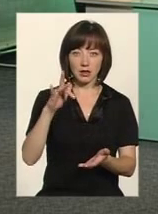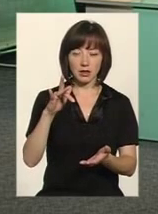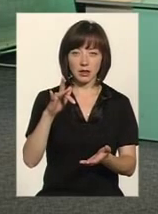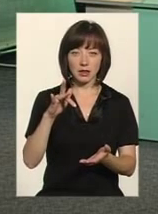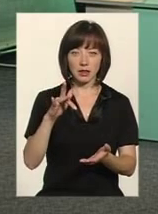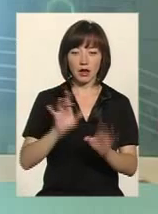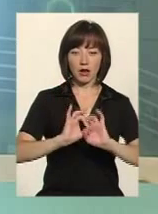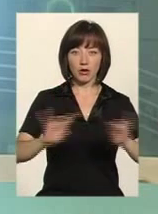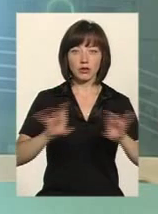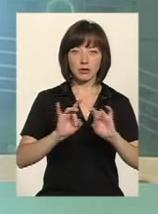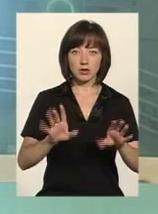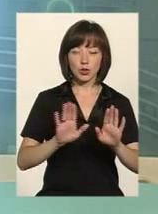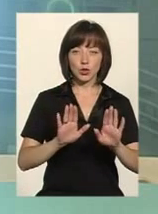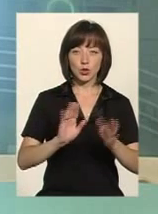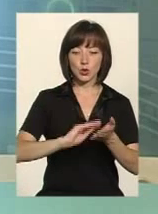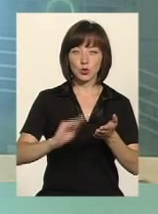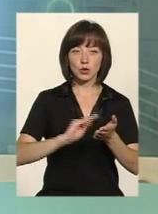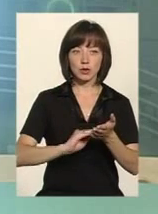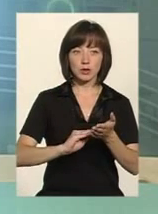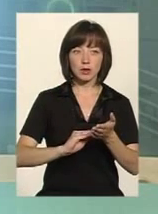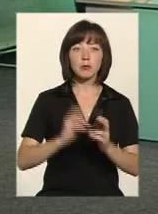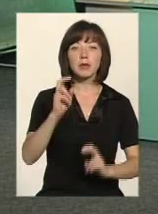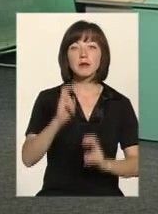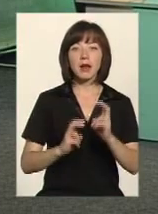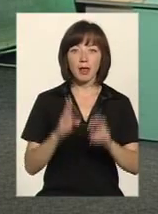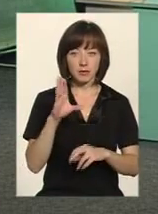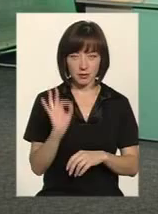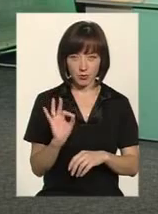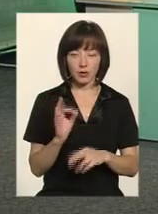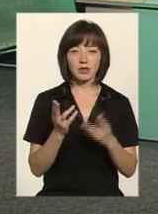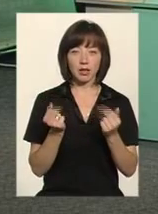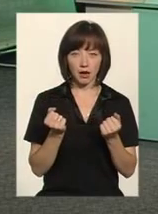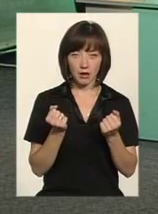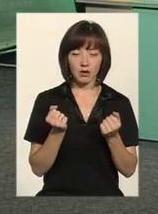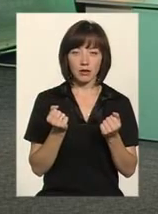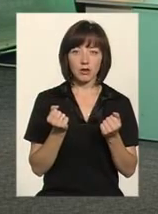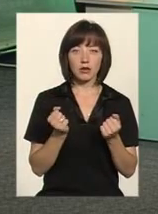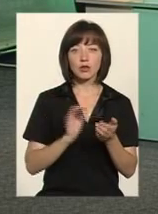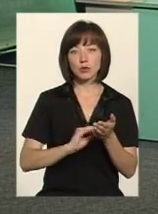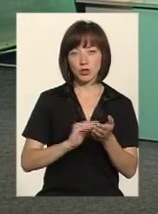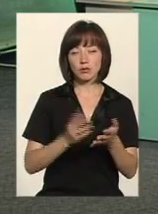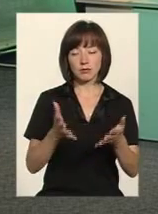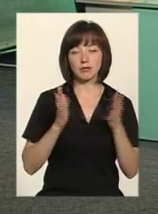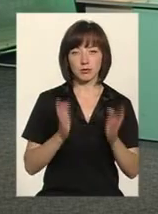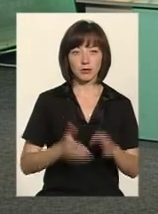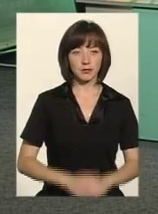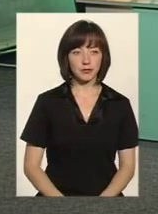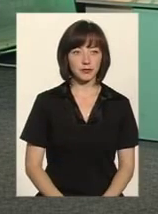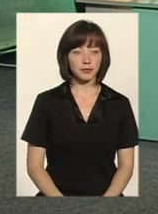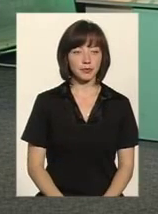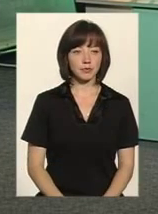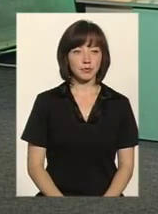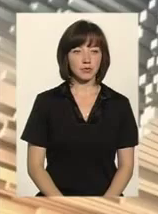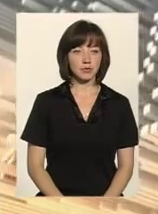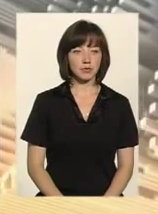Ми хочемо про нього якраз показати сюжет. Підприємство. Підприємство, так, підприємство. Сюжету буде все зрозуміло, щоб багато не говорити.